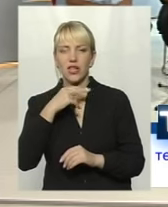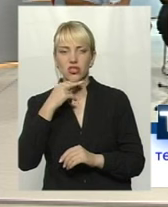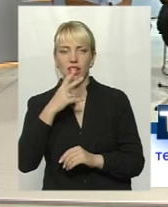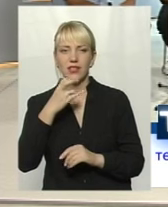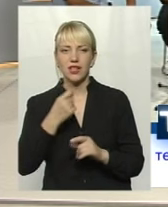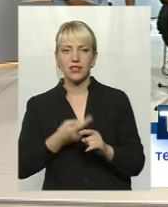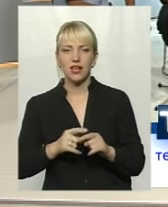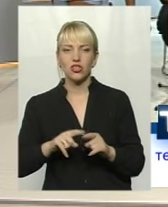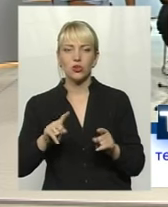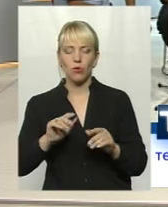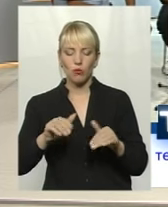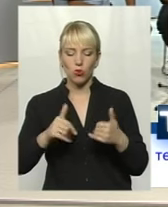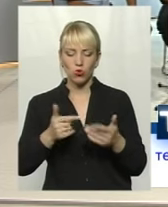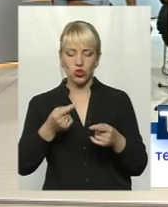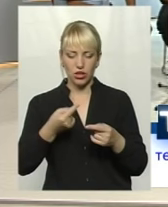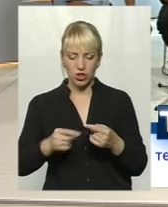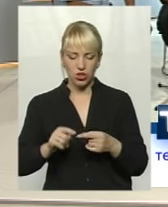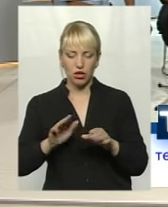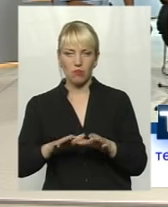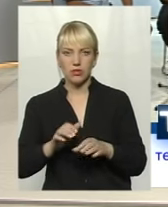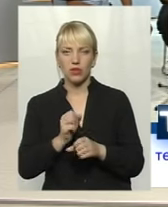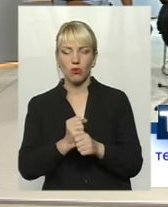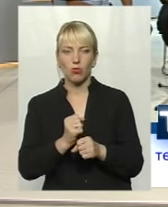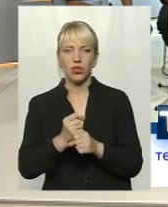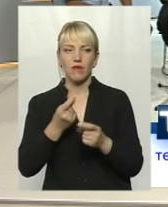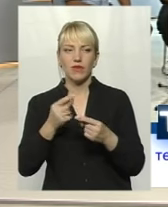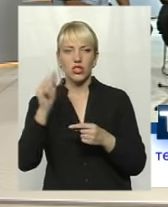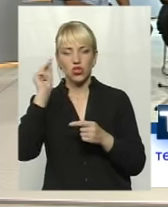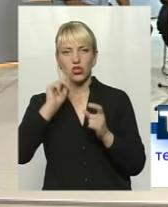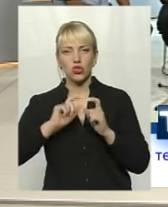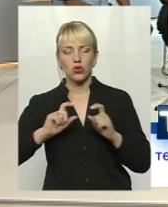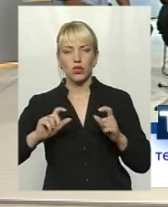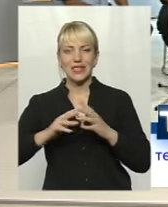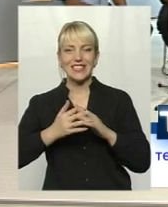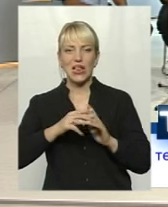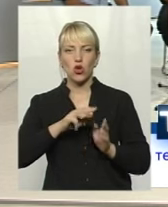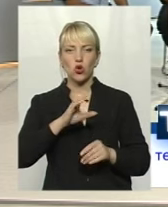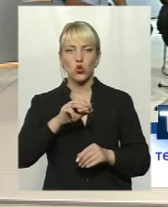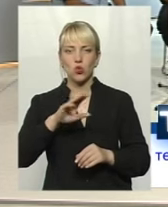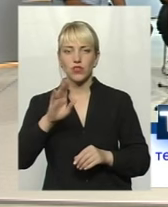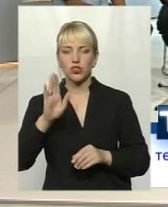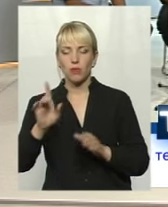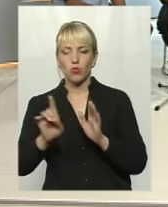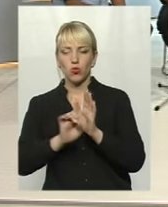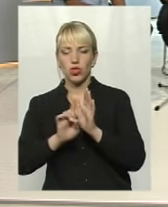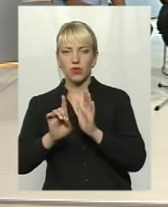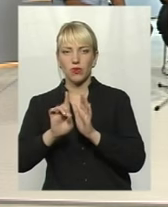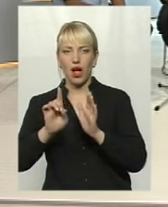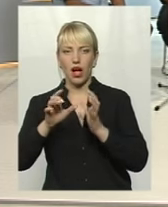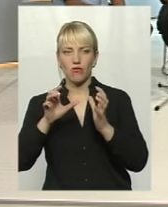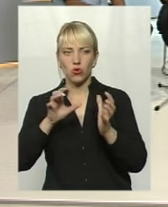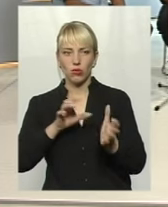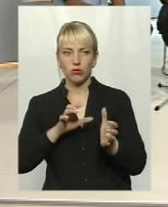інше місце роботи в іншій школі? Так, дивіться, в село Стушенці буде постійно з'їздити шкільний автобус. Тобто,